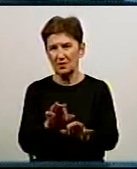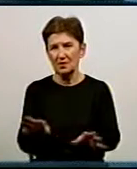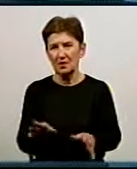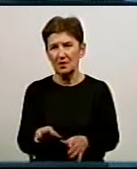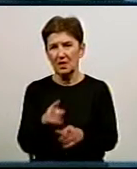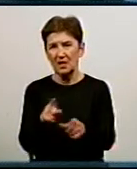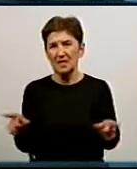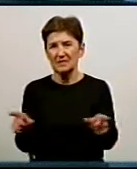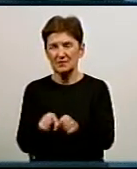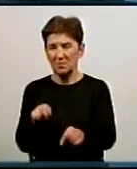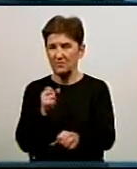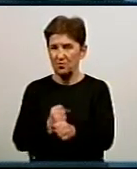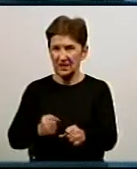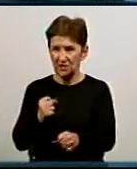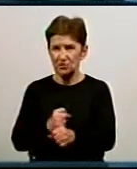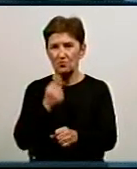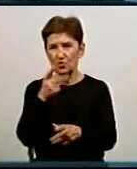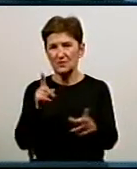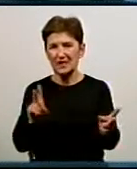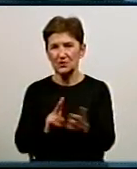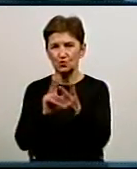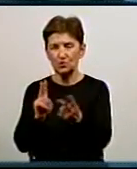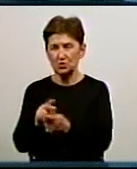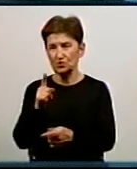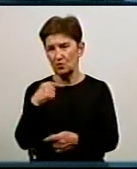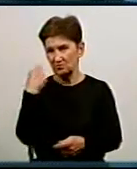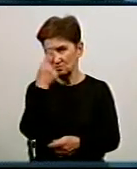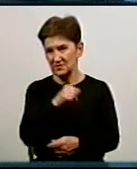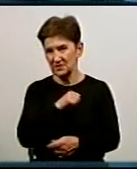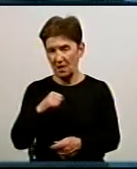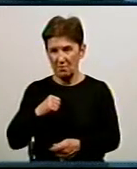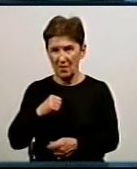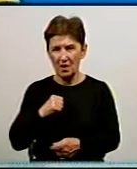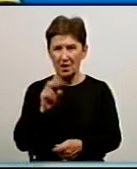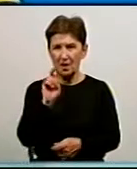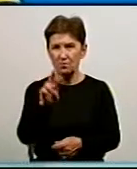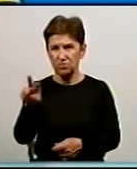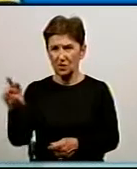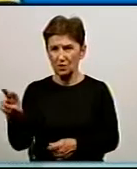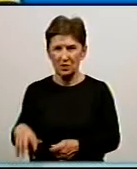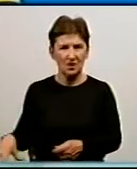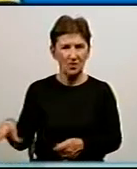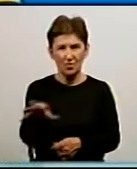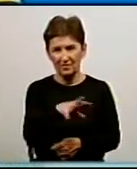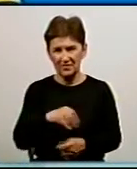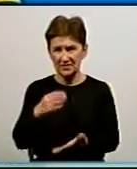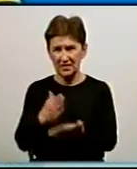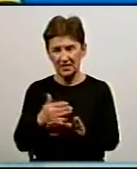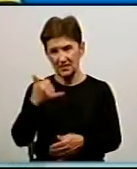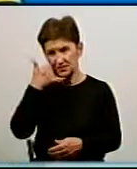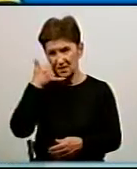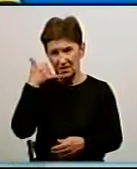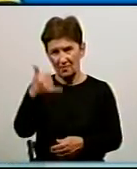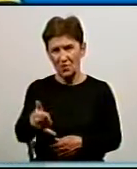квартальними. Ми, коли організовується зустрічі з квартальними, я завжди особисто сама приходжу на зустрічі. У них в усіх є мій телефон, крім